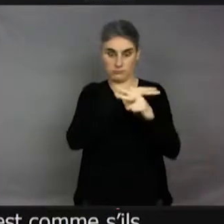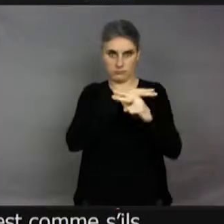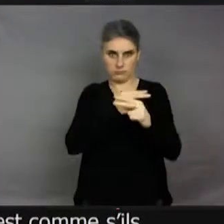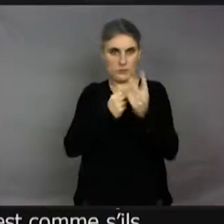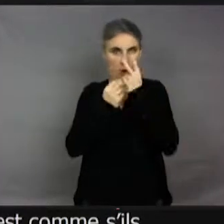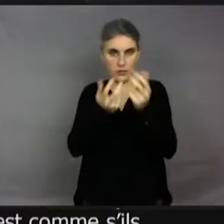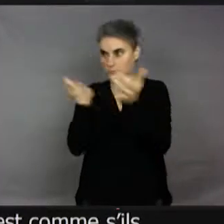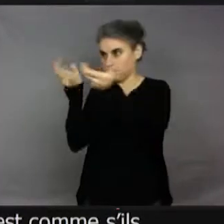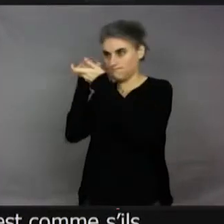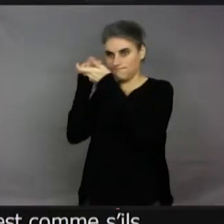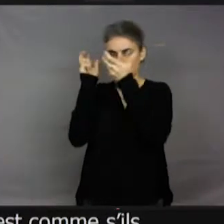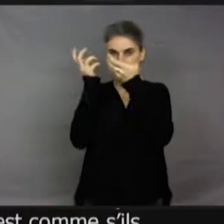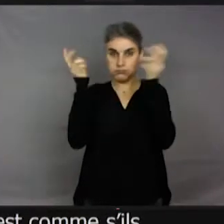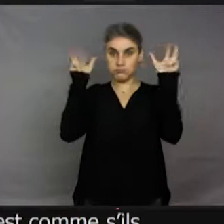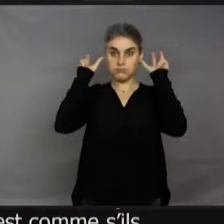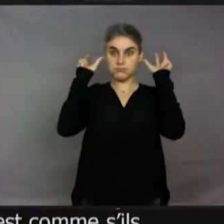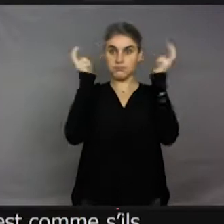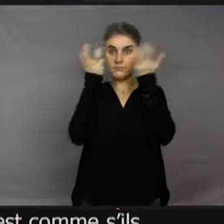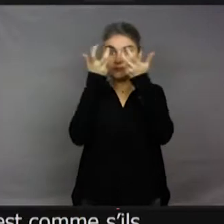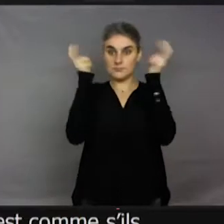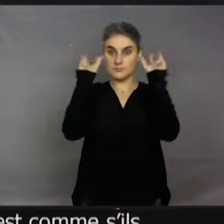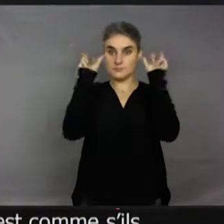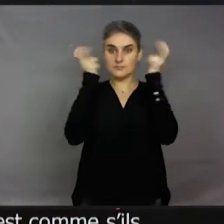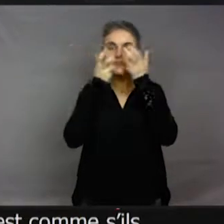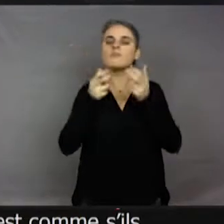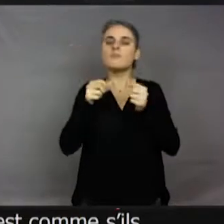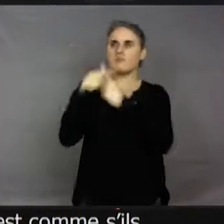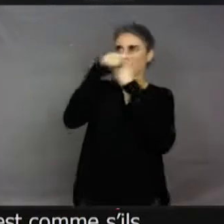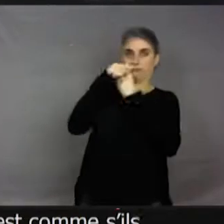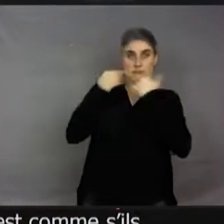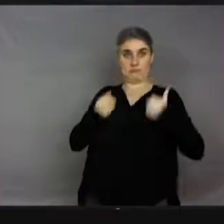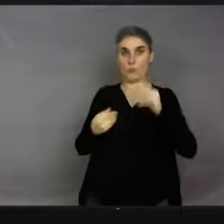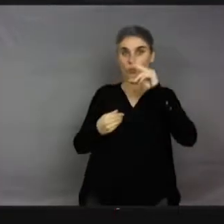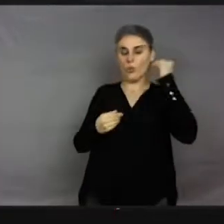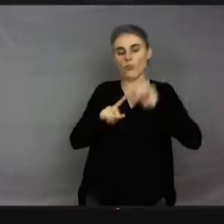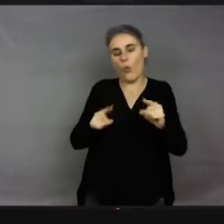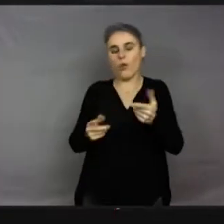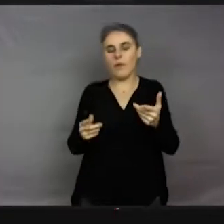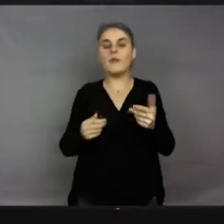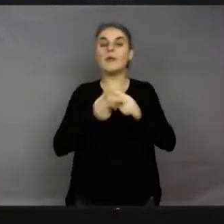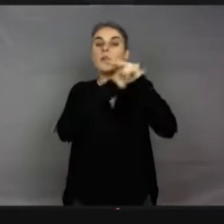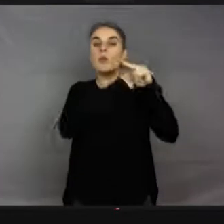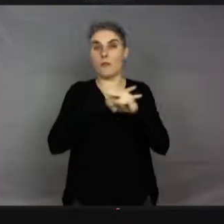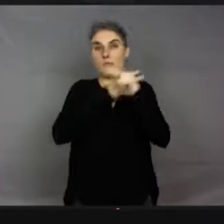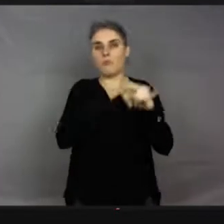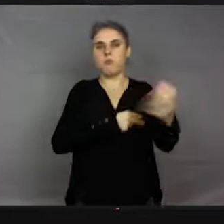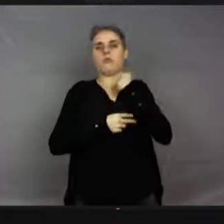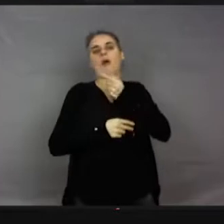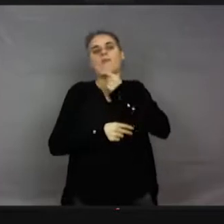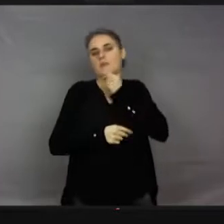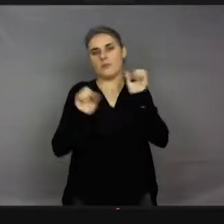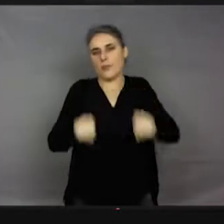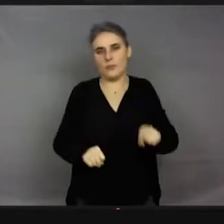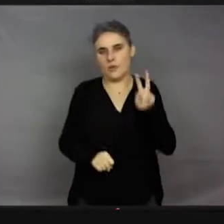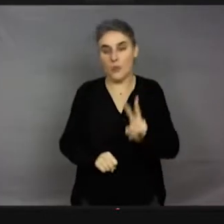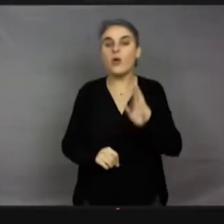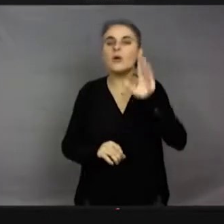à voir, même si elles sont quand même assez territoriales. Donc, si vous arrivez sur le territoire de certaines libellules, elles vont vite vous repérer. C'est pour ça que, parfois, des libellules viennent très